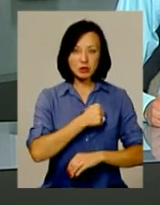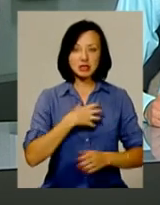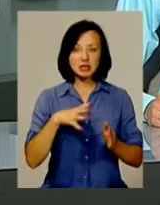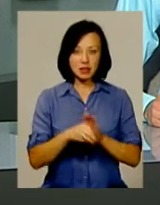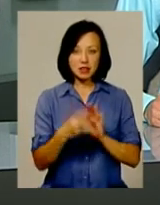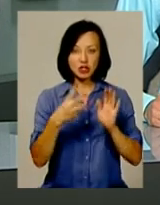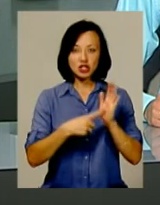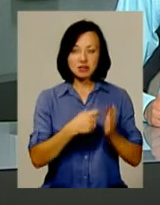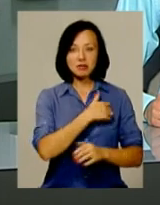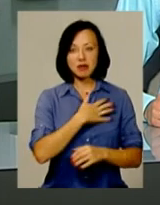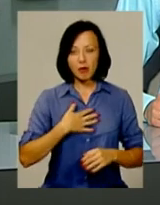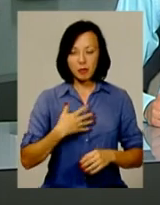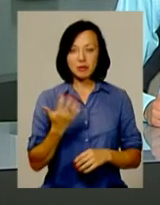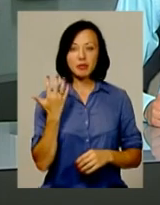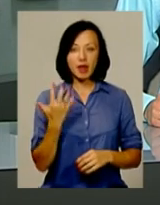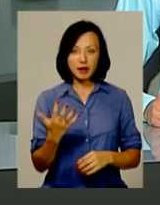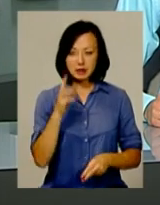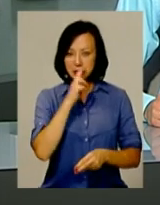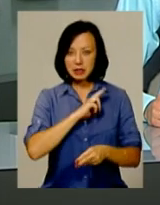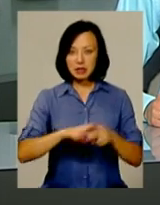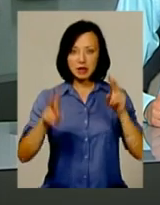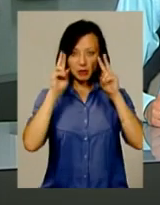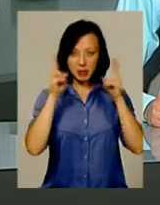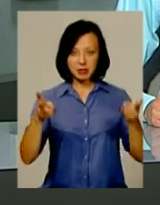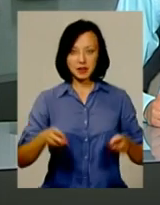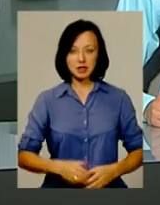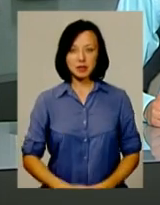36 отримали травми, п'ятеро зникли без звісти.